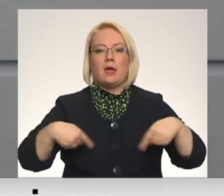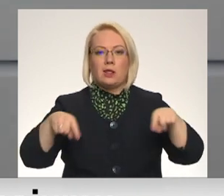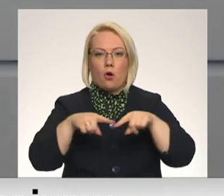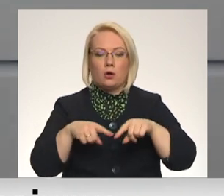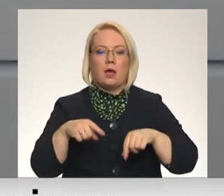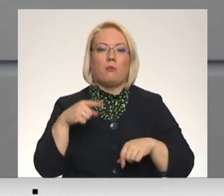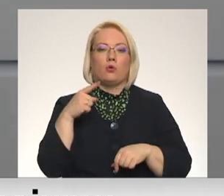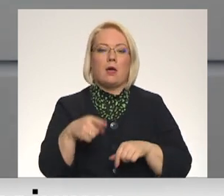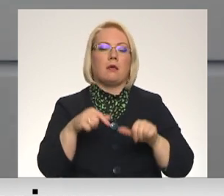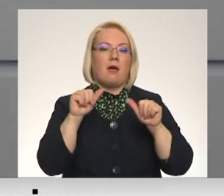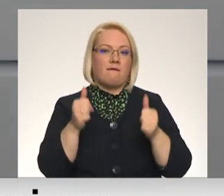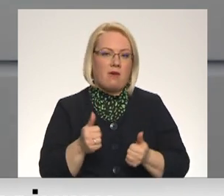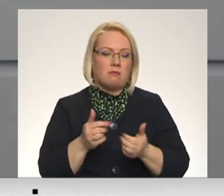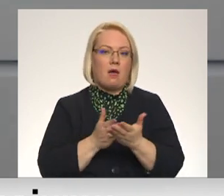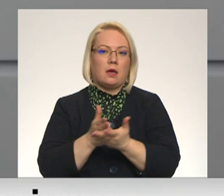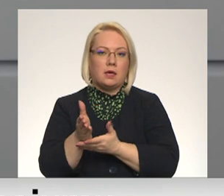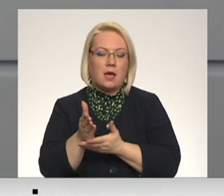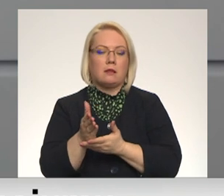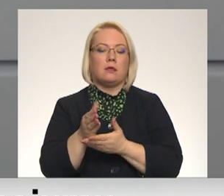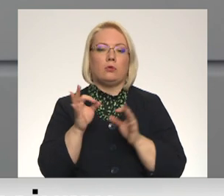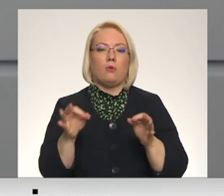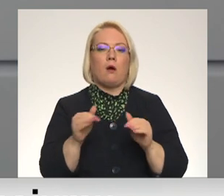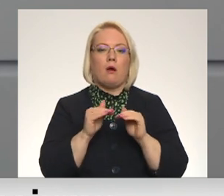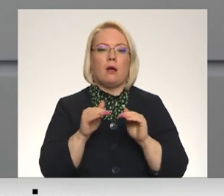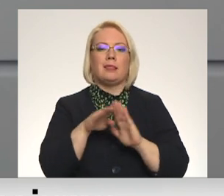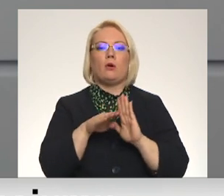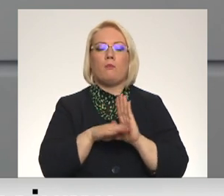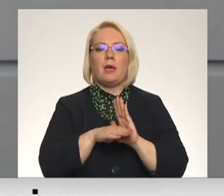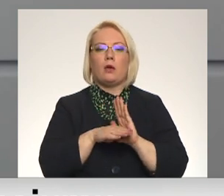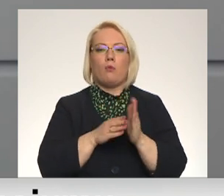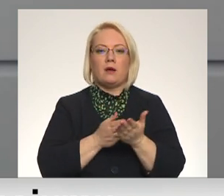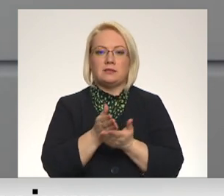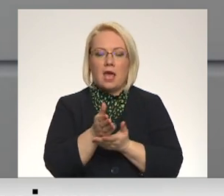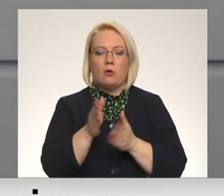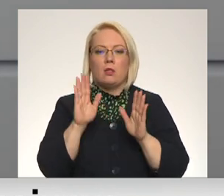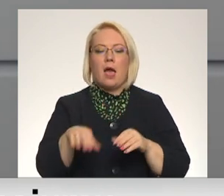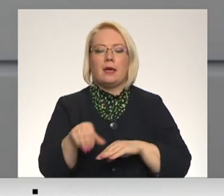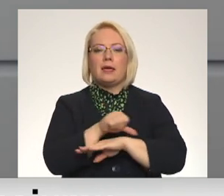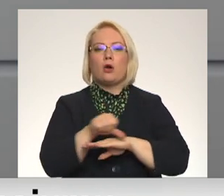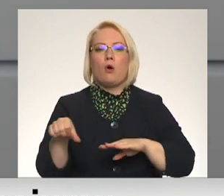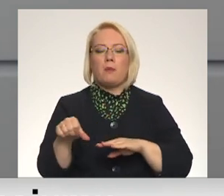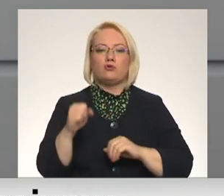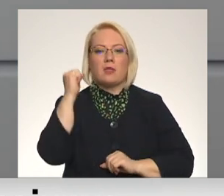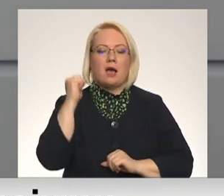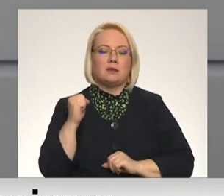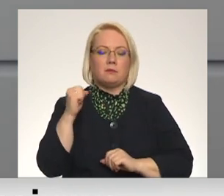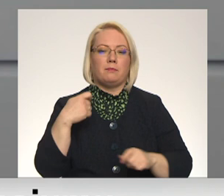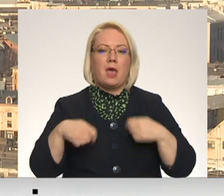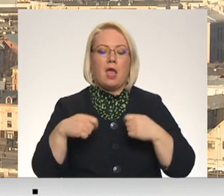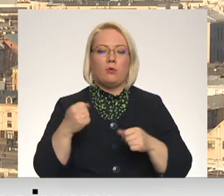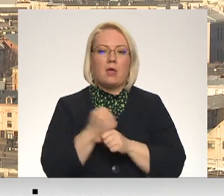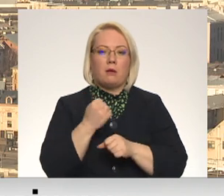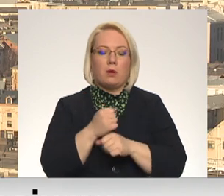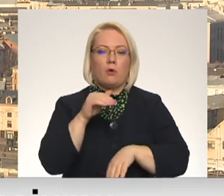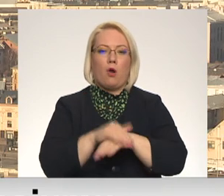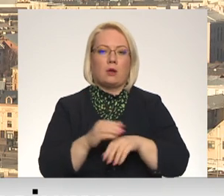iet šo ceļu, likumīgo ceļu, lai ierobežotu azartspēļu darbību savā konkrētajā teritorijā.